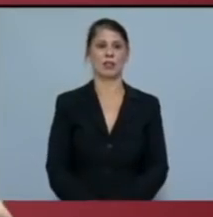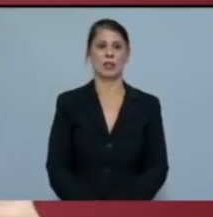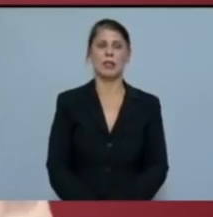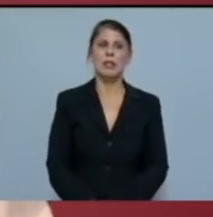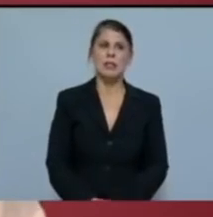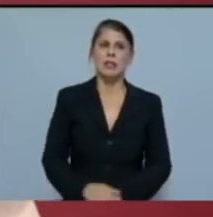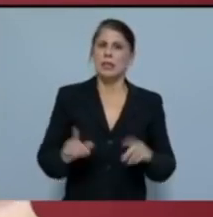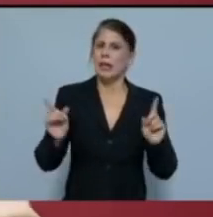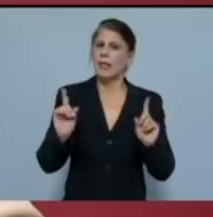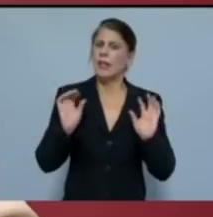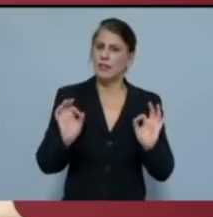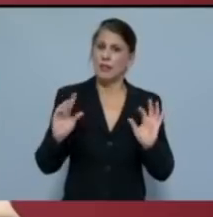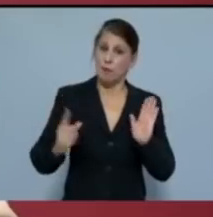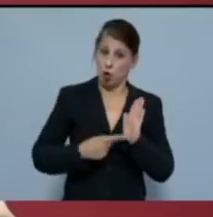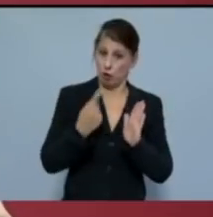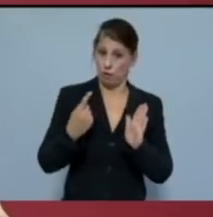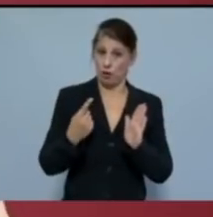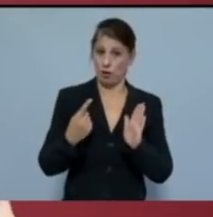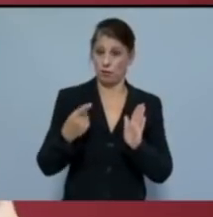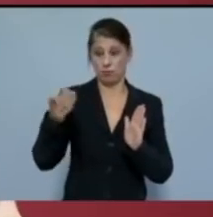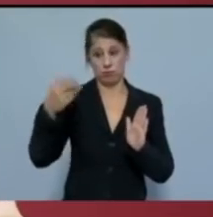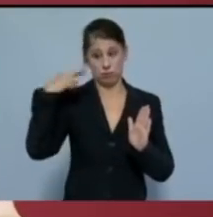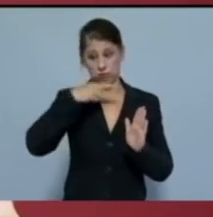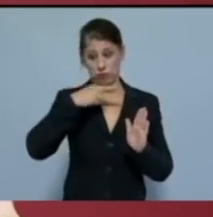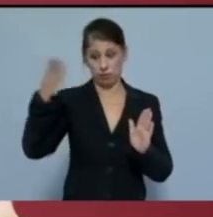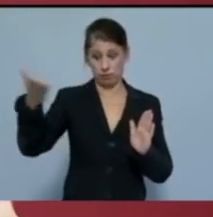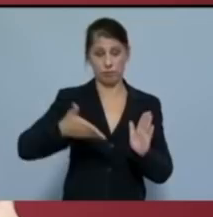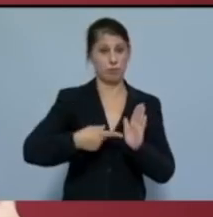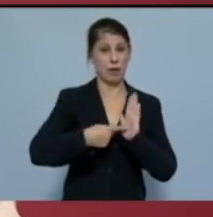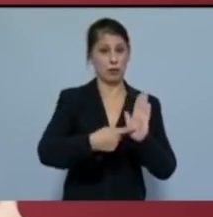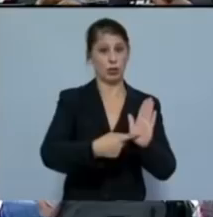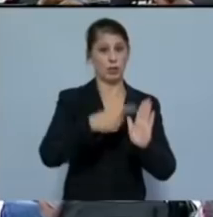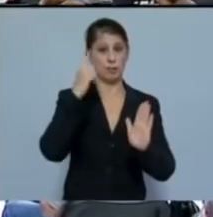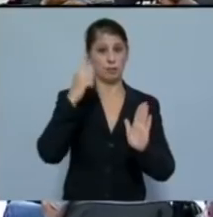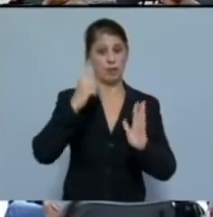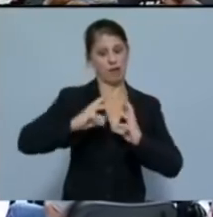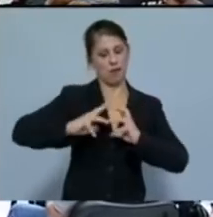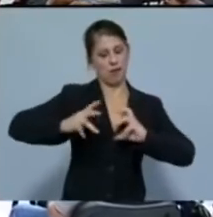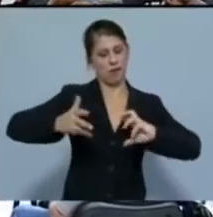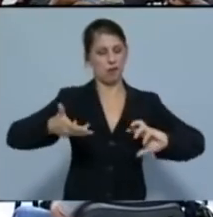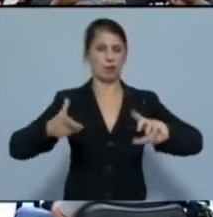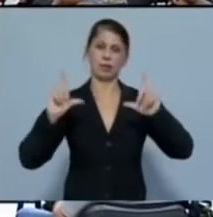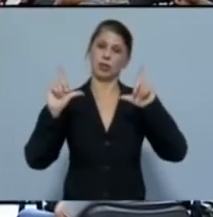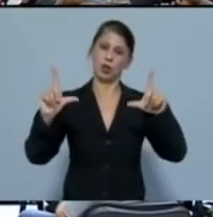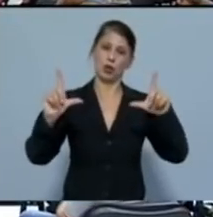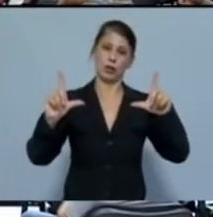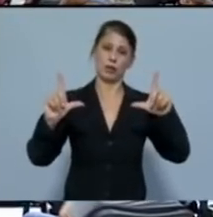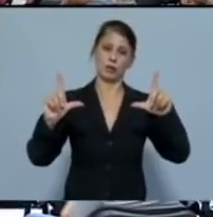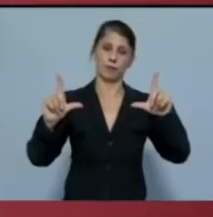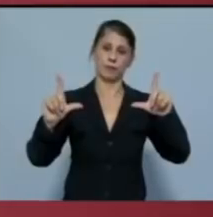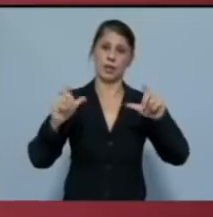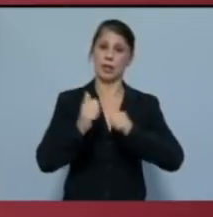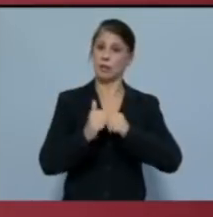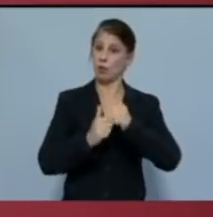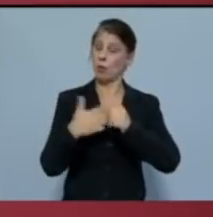βέβαια η πρώτη φορά που ένας Πρωθυπουργός παρουσιάζει μια στρευλή εικόνα για τις υποδομές